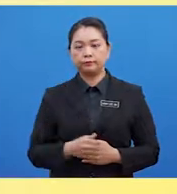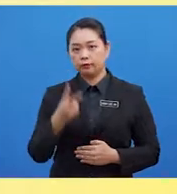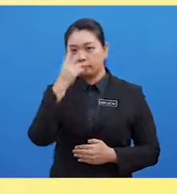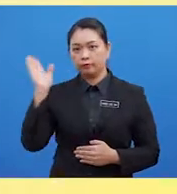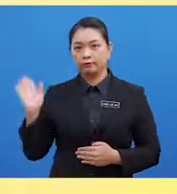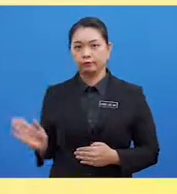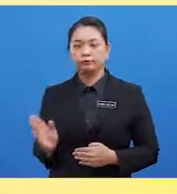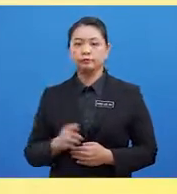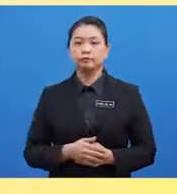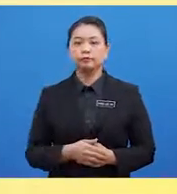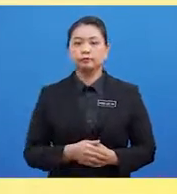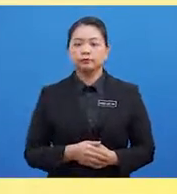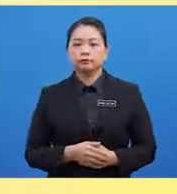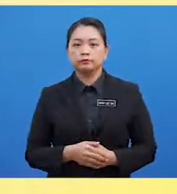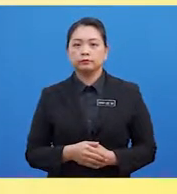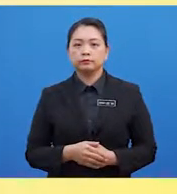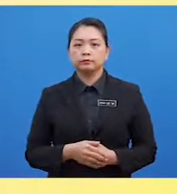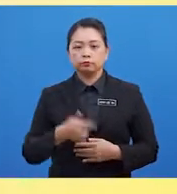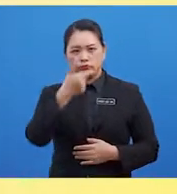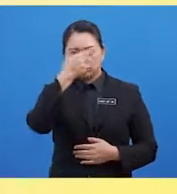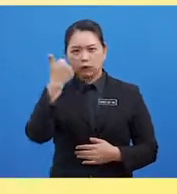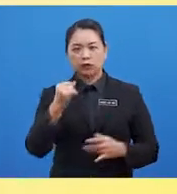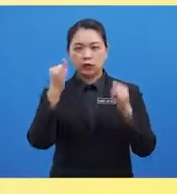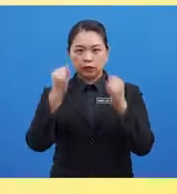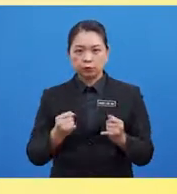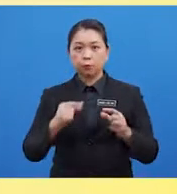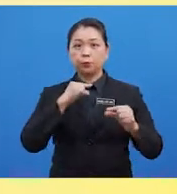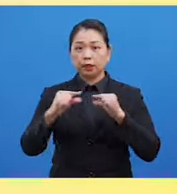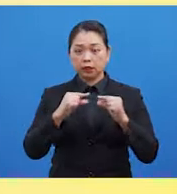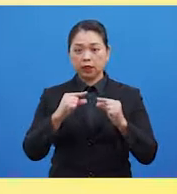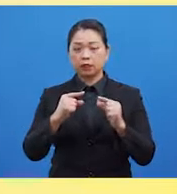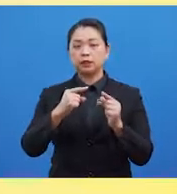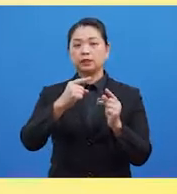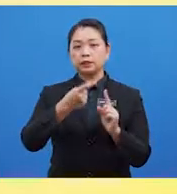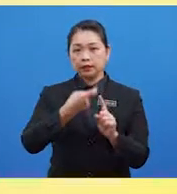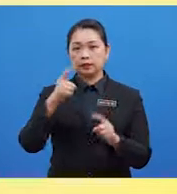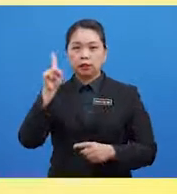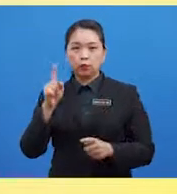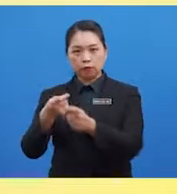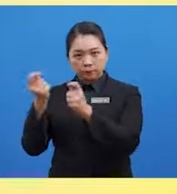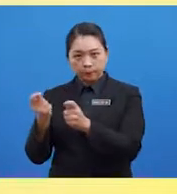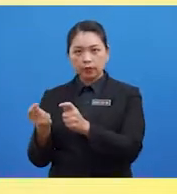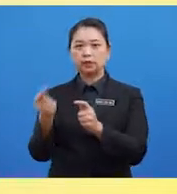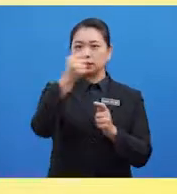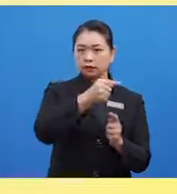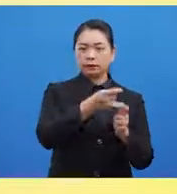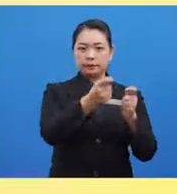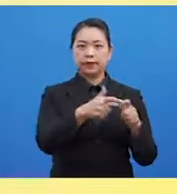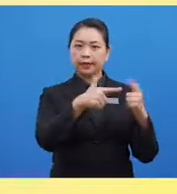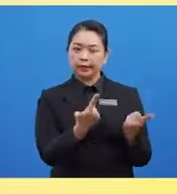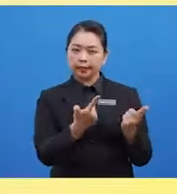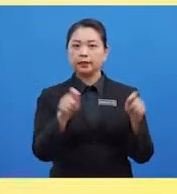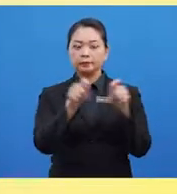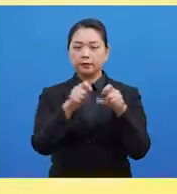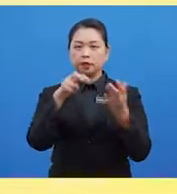Kemahiran Lokomotor Di mana Pergerakan Motor Menyebabkan Individu Itu Bergerak Dari Tempat Ketempat Yang Lain